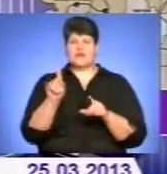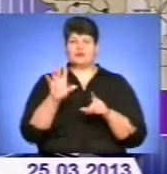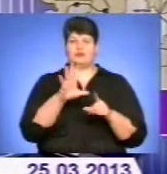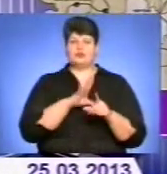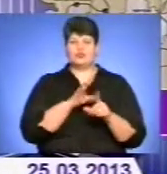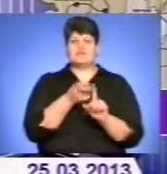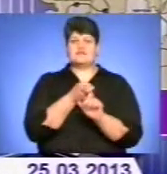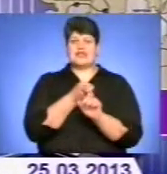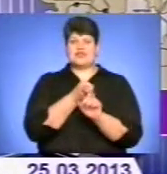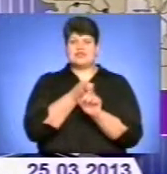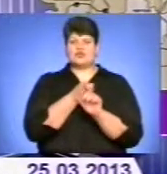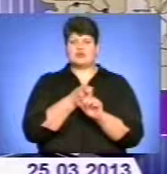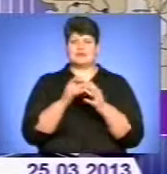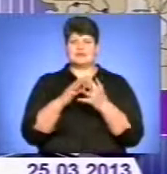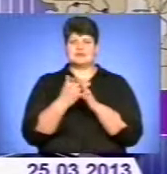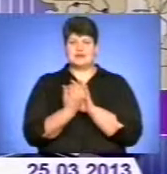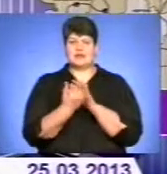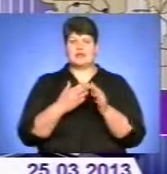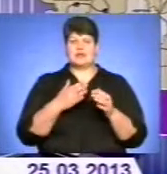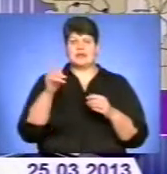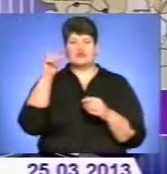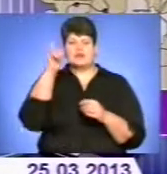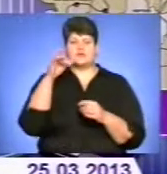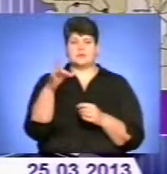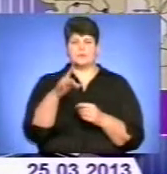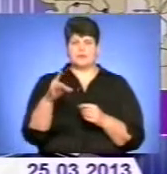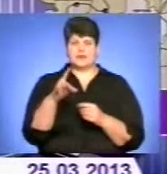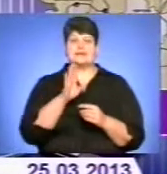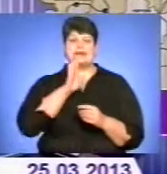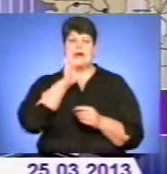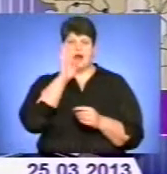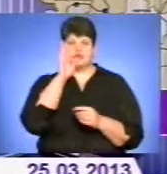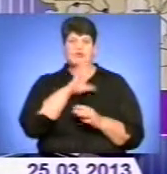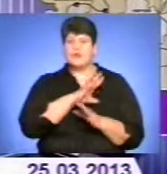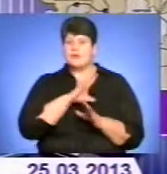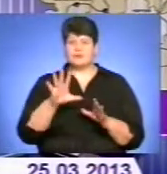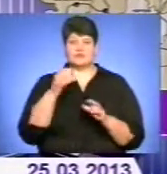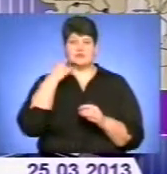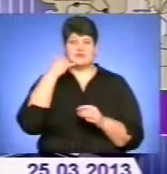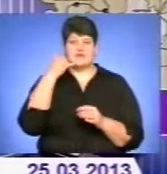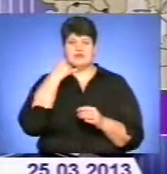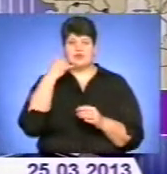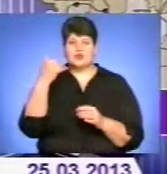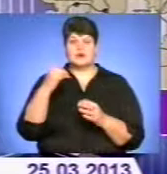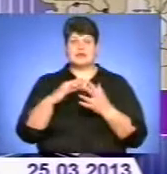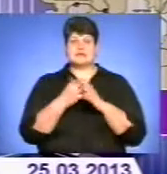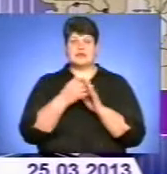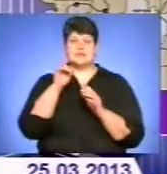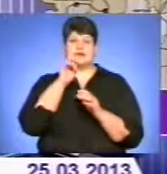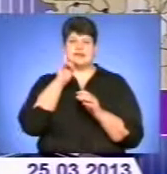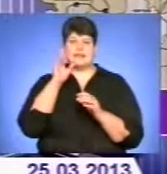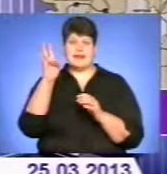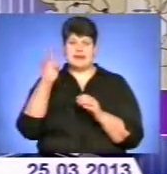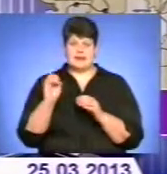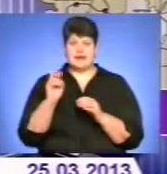зв'язок із населеними пунктами нашої Чуртківщини. Зранку не було ще зв'язку із селами Зелене та Криволуки,